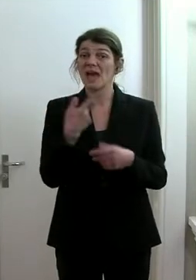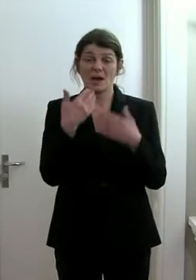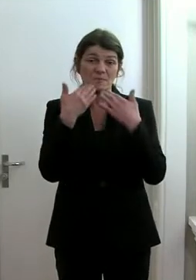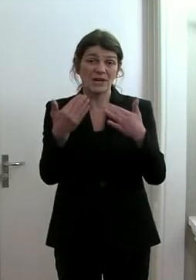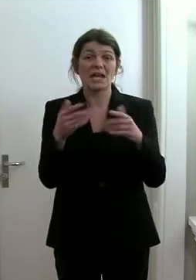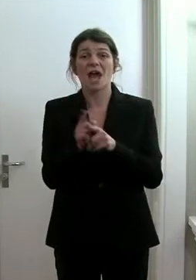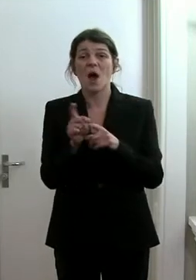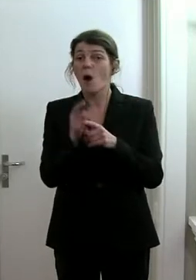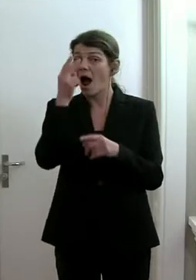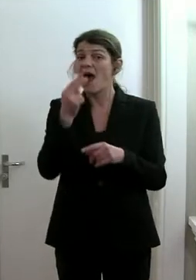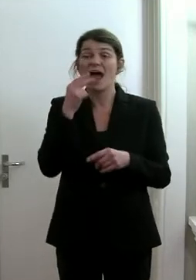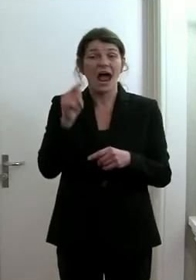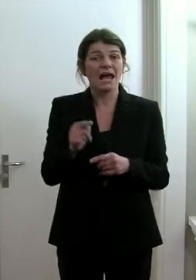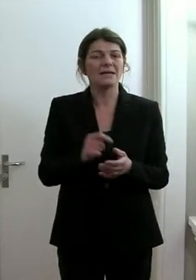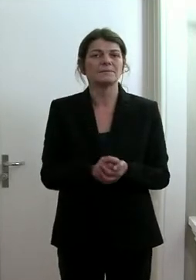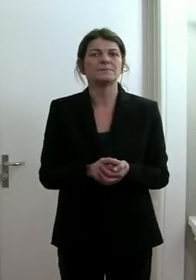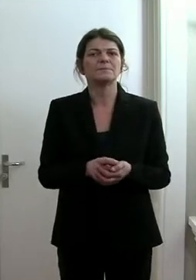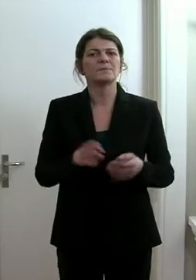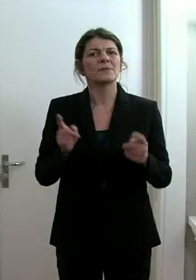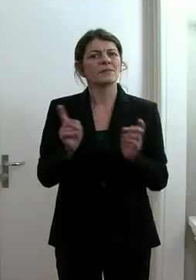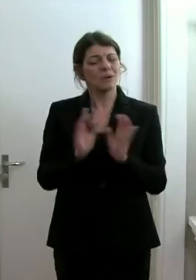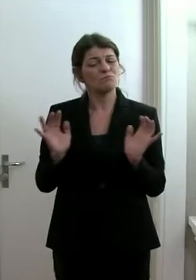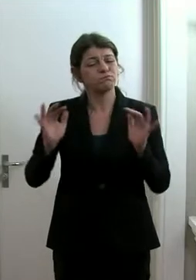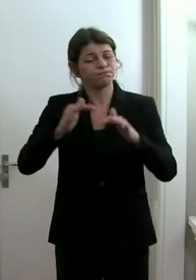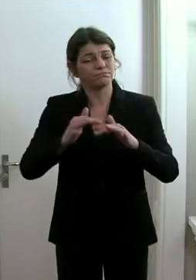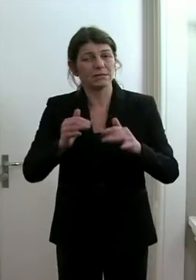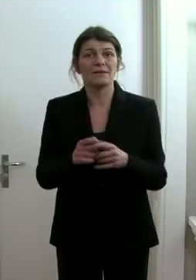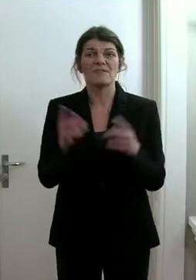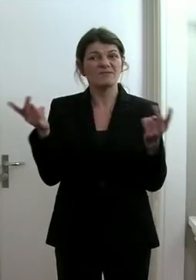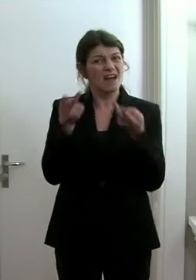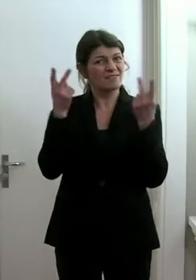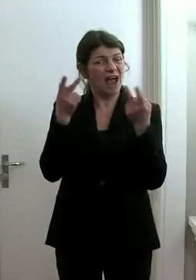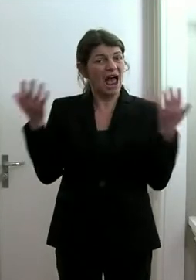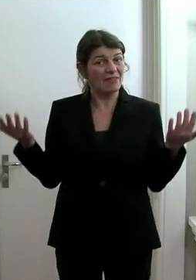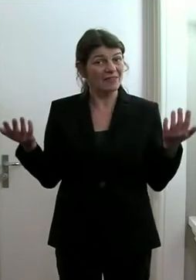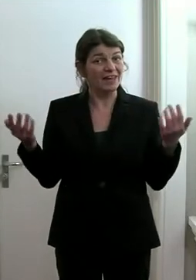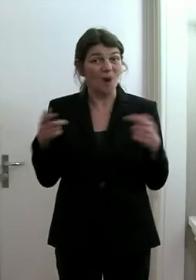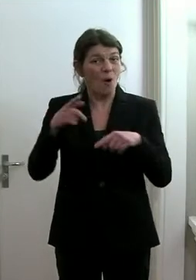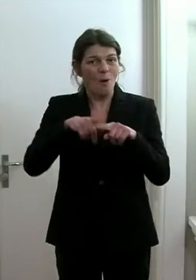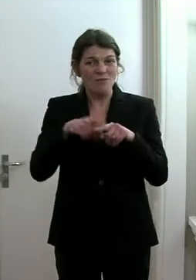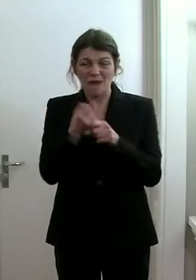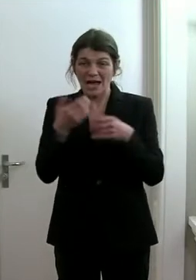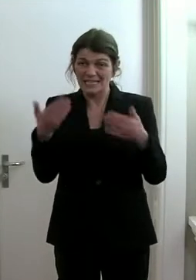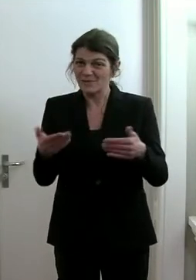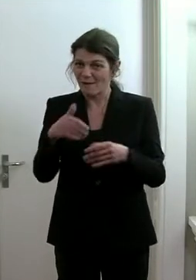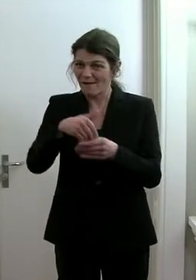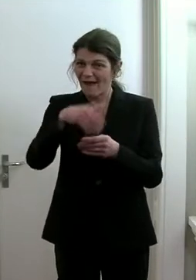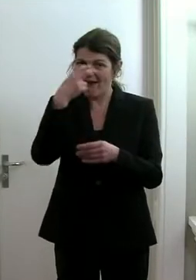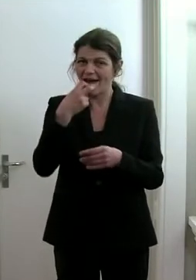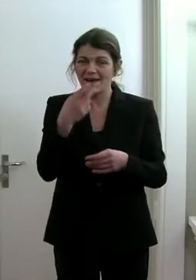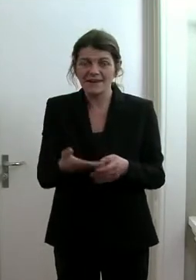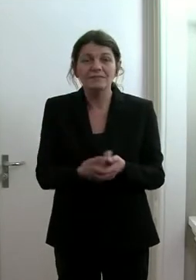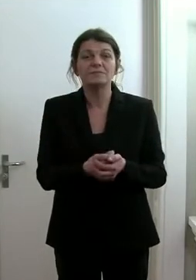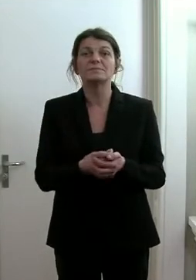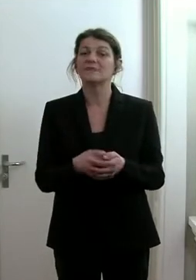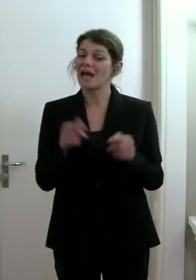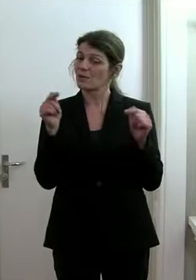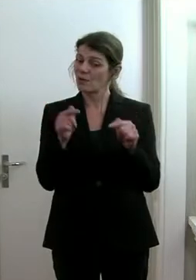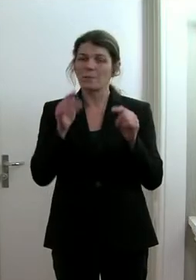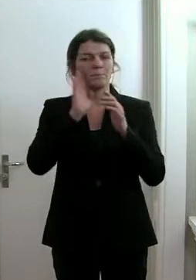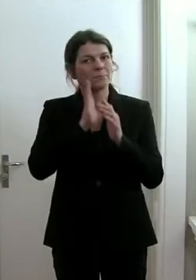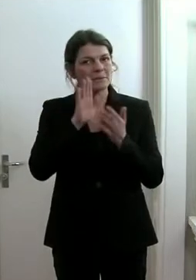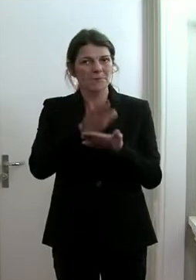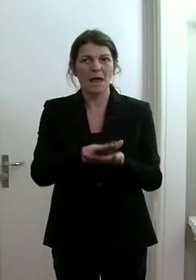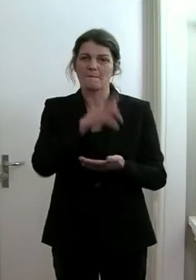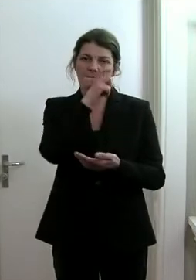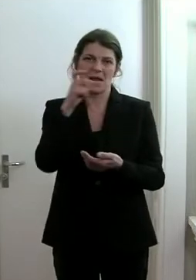an Allerheiligen, bei den Zusammenkünften unter Verwandten, die eben sehr oft stattfinden an Allerheiligen, eben auch dort Masken